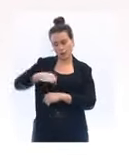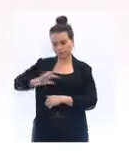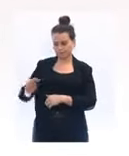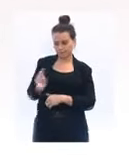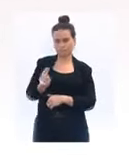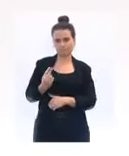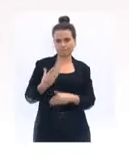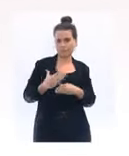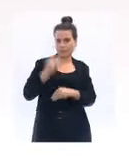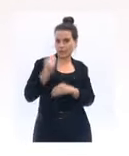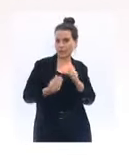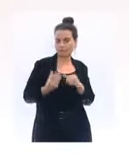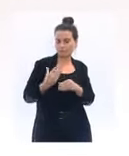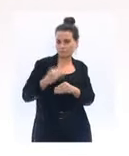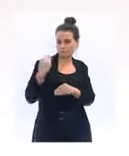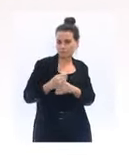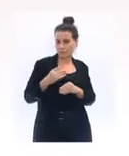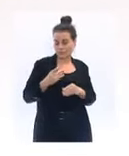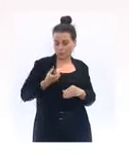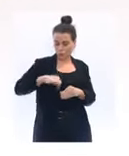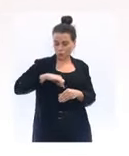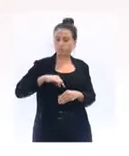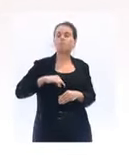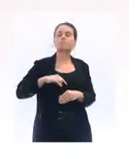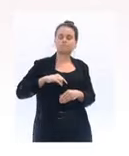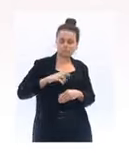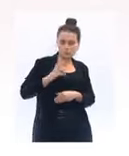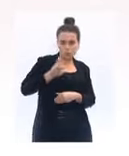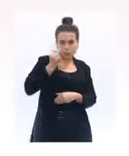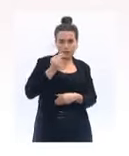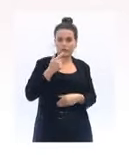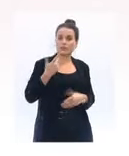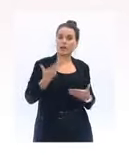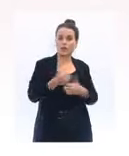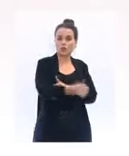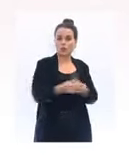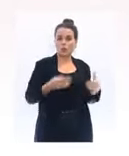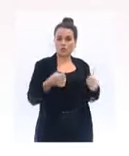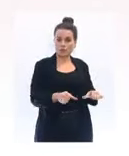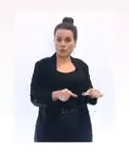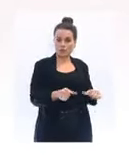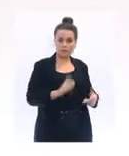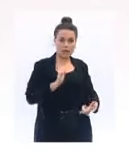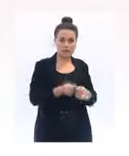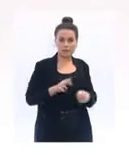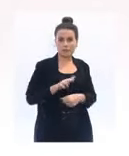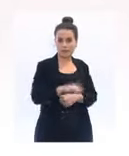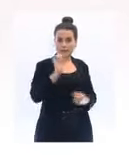sera adapté sur deux points essentiels, l'école et le travail.